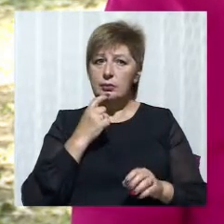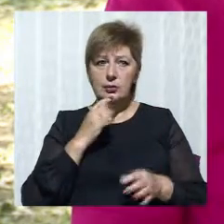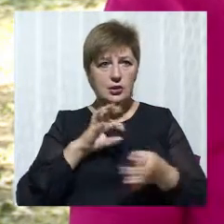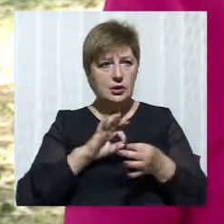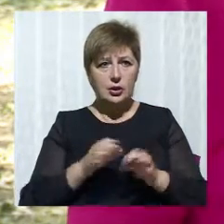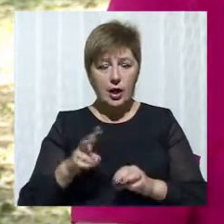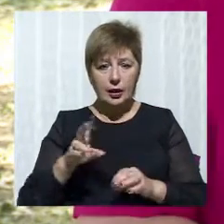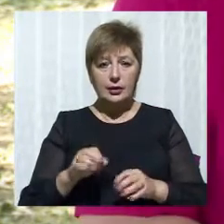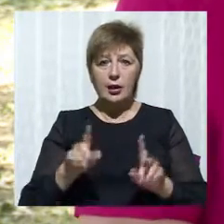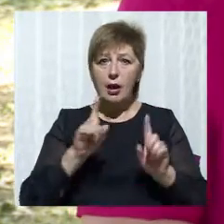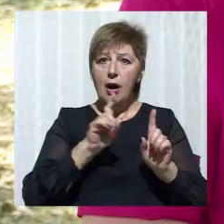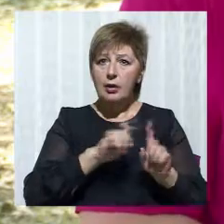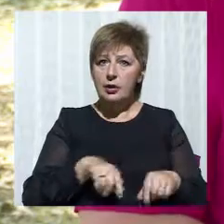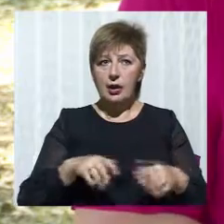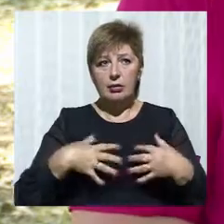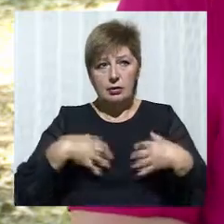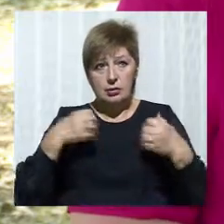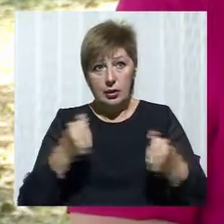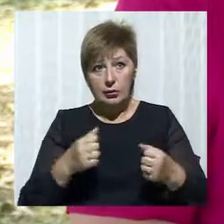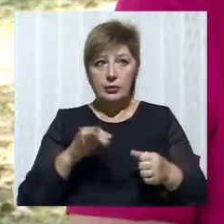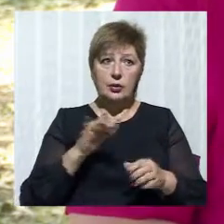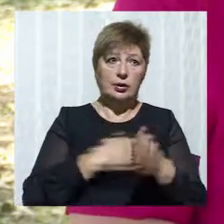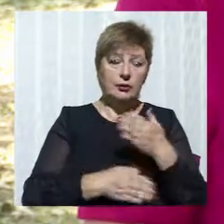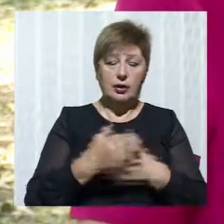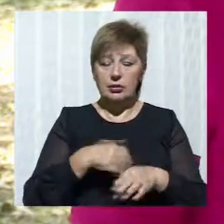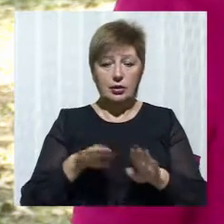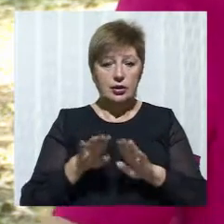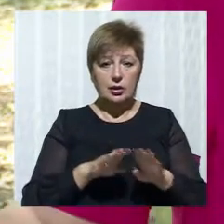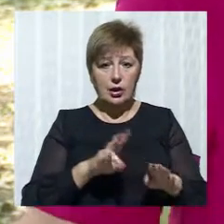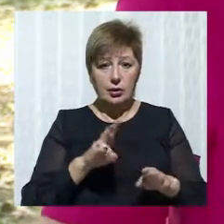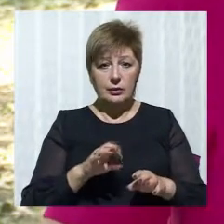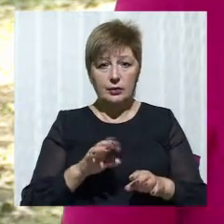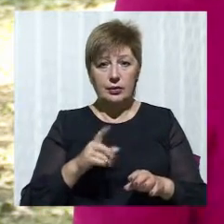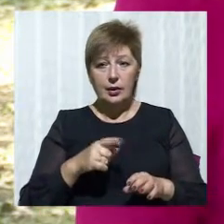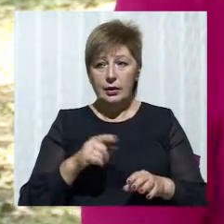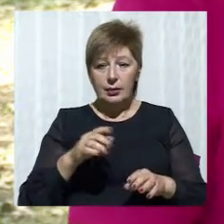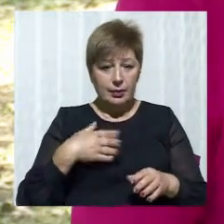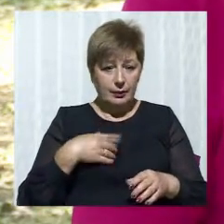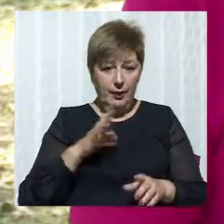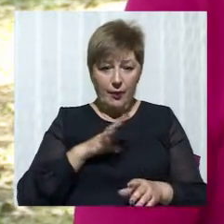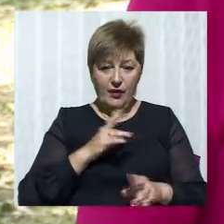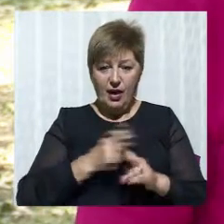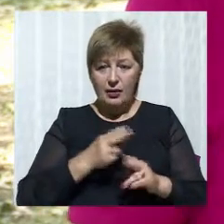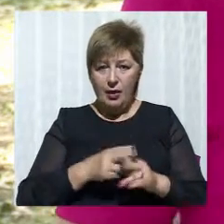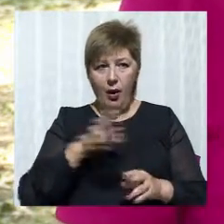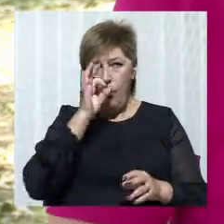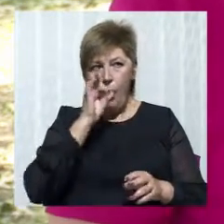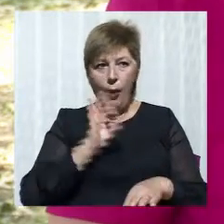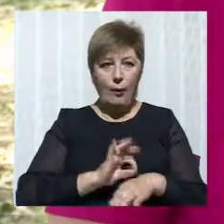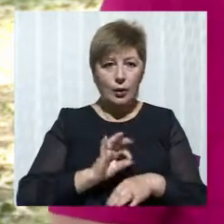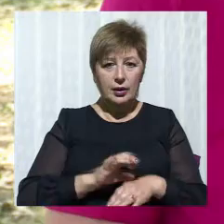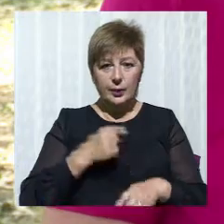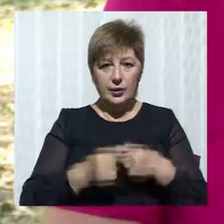і людині з інвалідністю, так і людині без інвалідності. Бо тобі там то ноги заважають, то попа болить постійно.